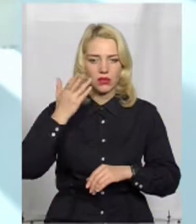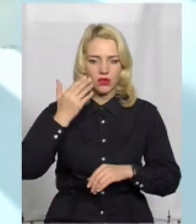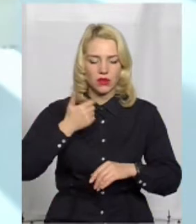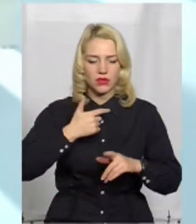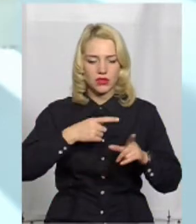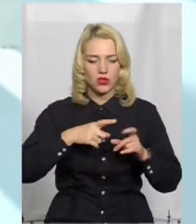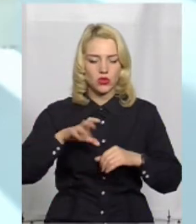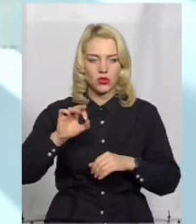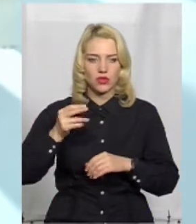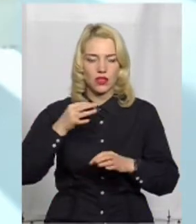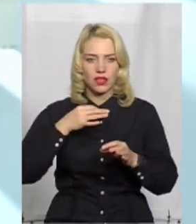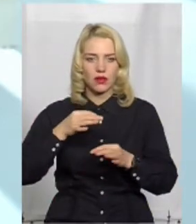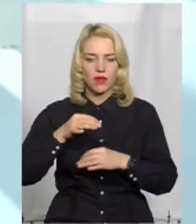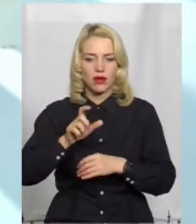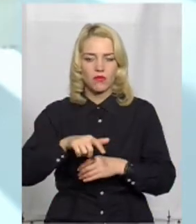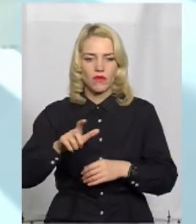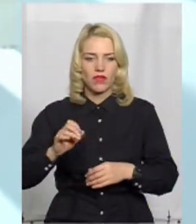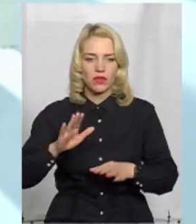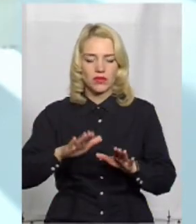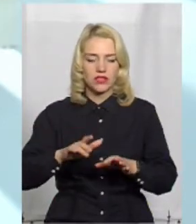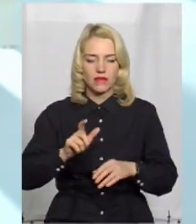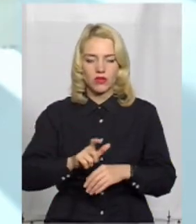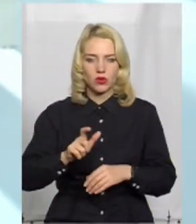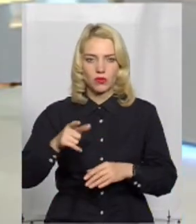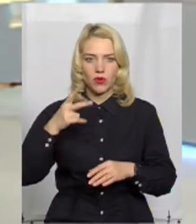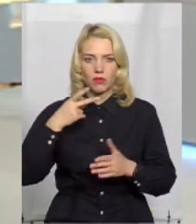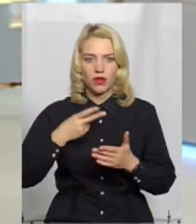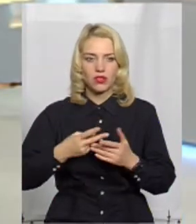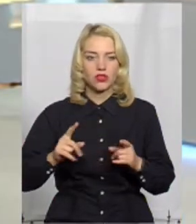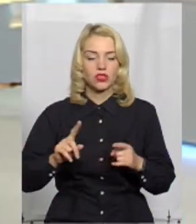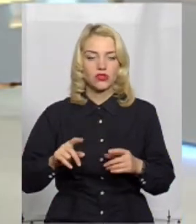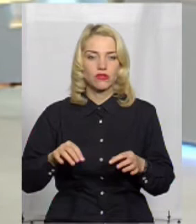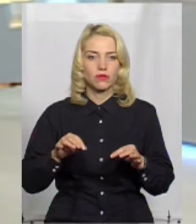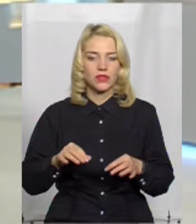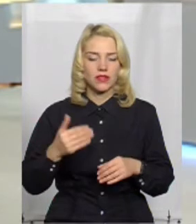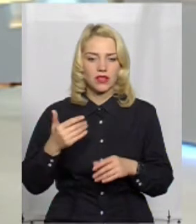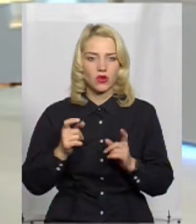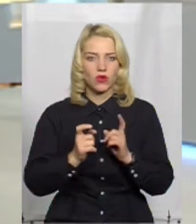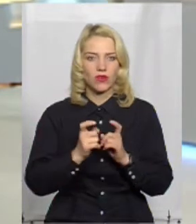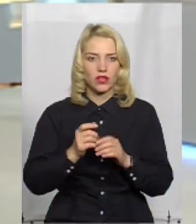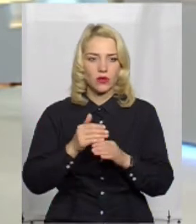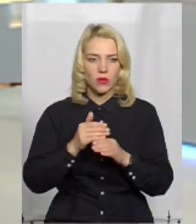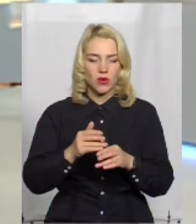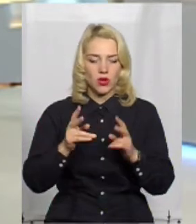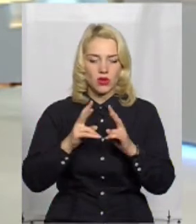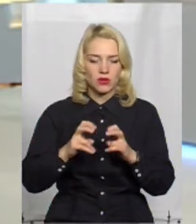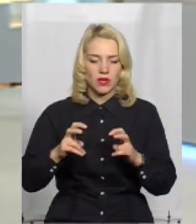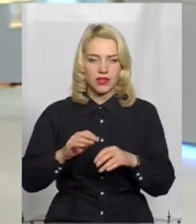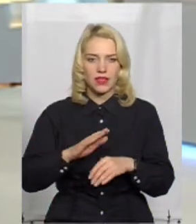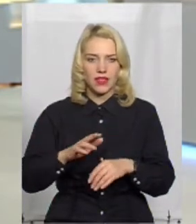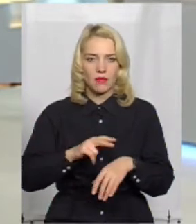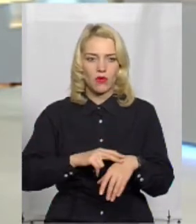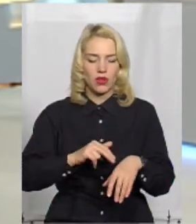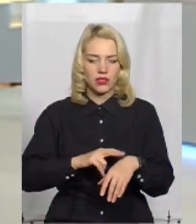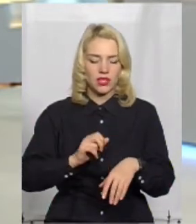заучили туди соціальних перемовників і місцеві громадяни побачили, що в принципі в їхньому конфлікті допомагає їм розбиратися не поліція, а